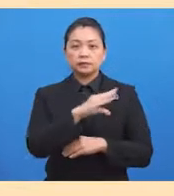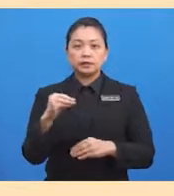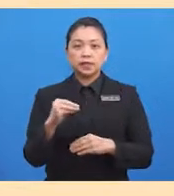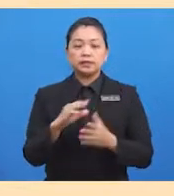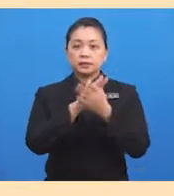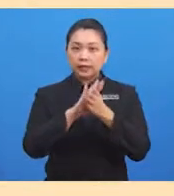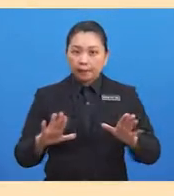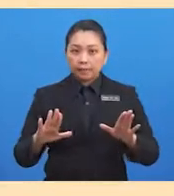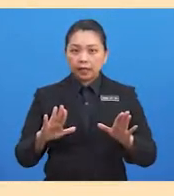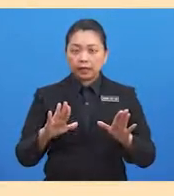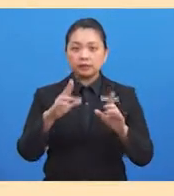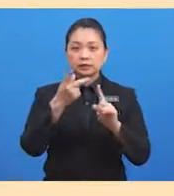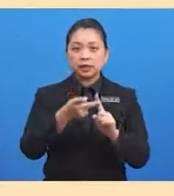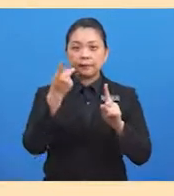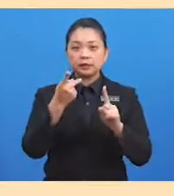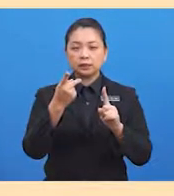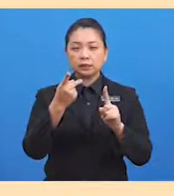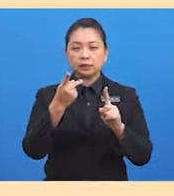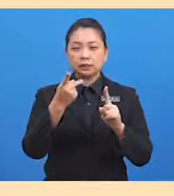serangan binatang puas.